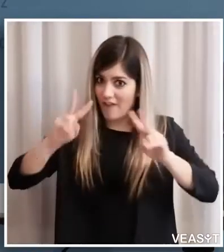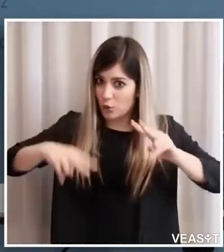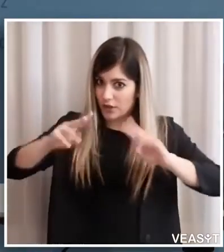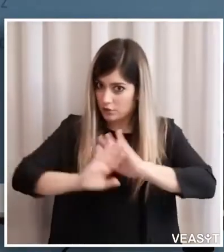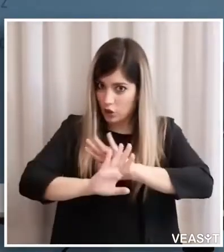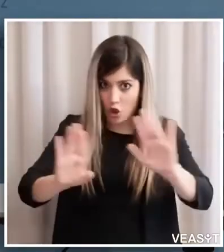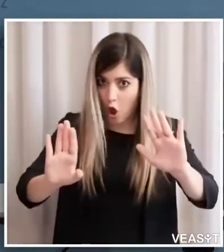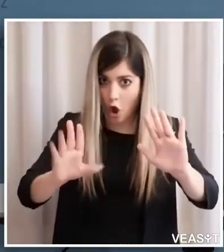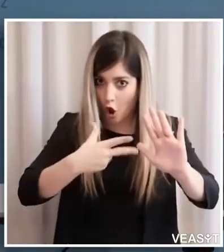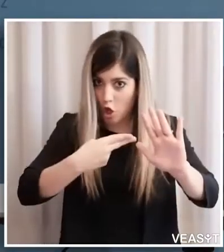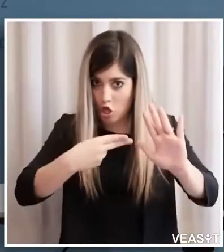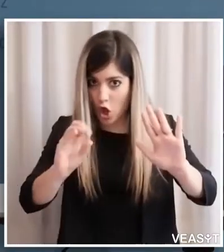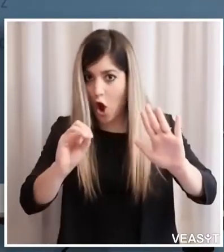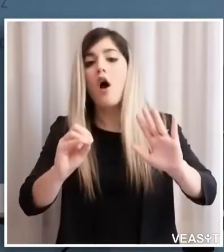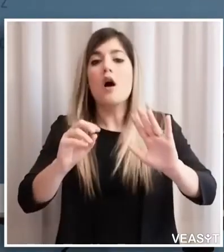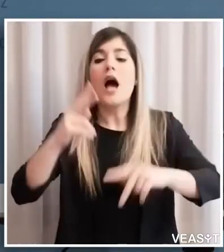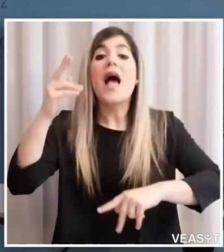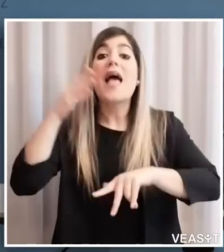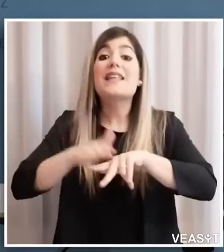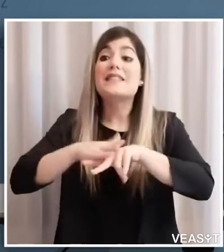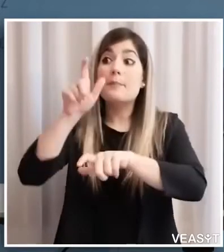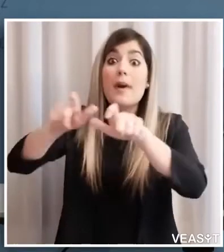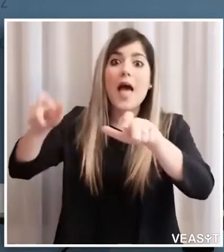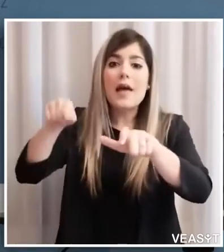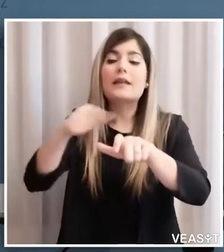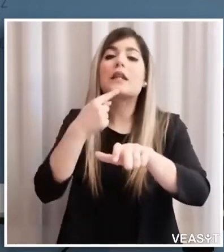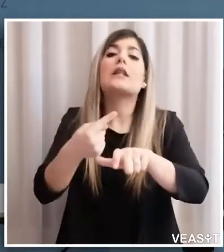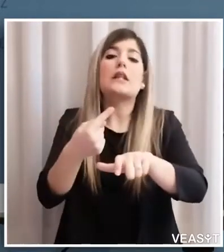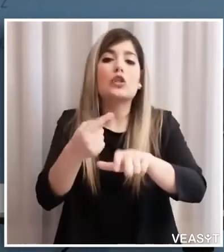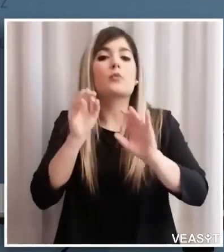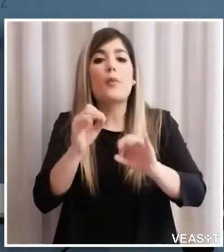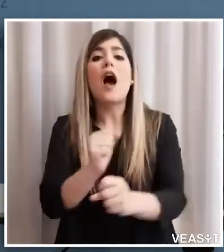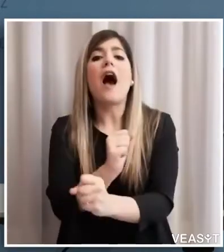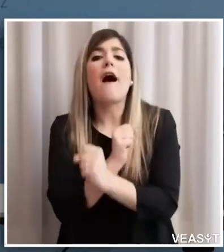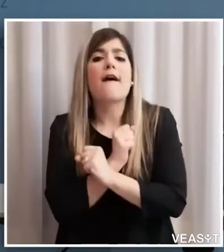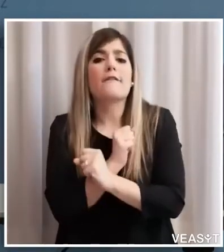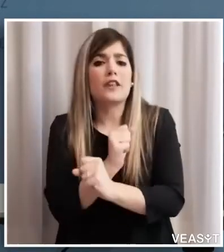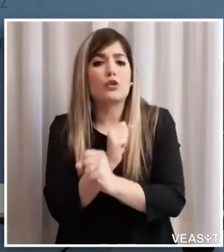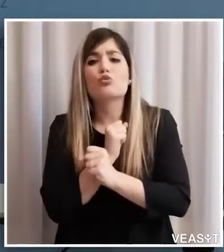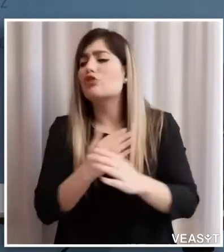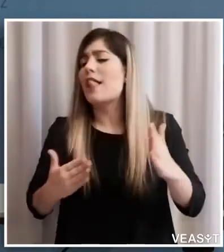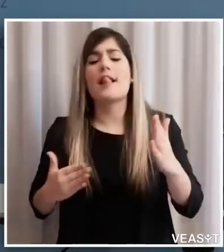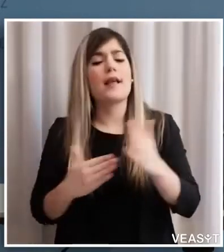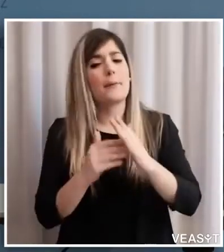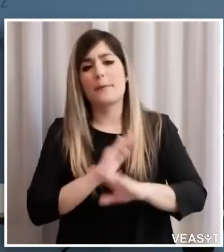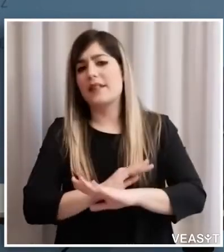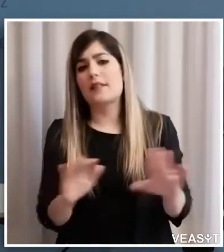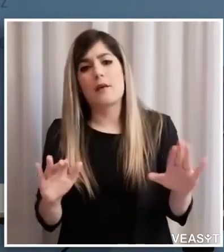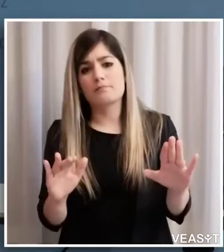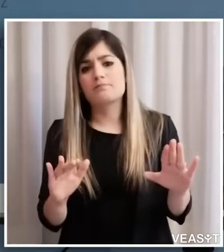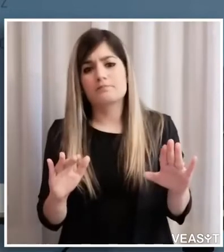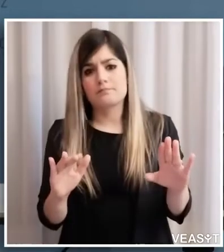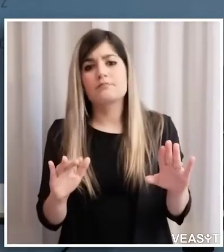esperti però ci dicono che questi test hanno una affidabilità limitata soprattutto quelli che sono stati utilizzati